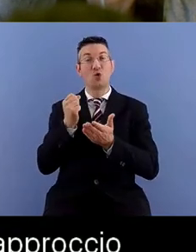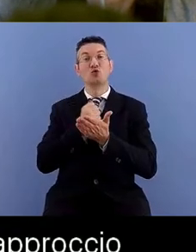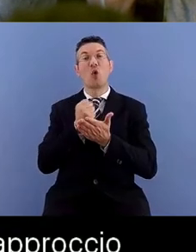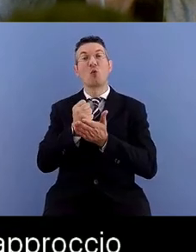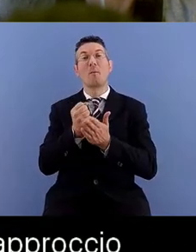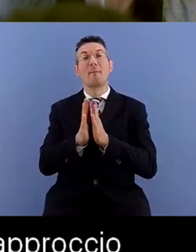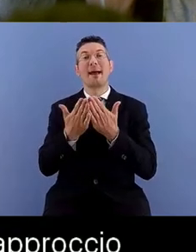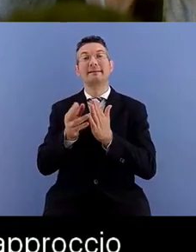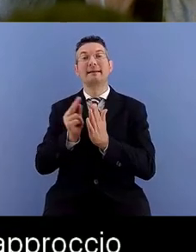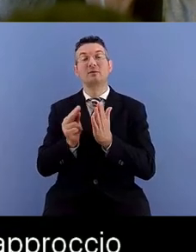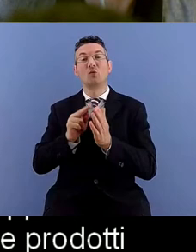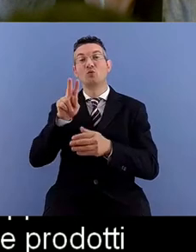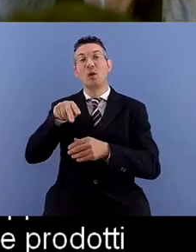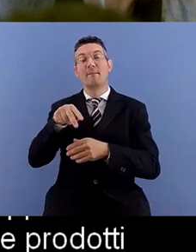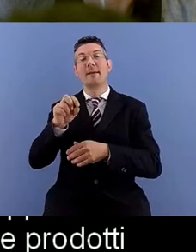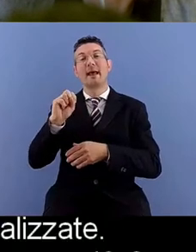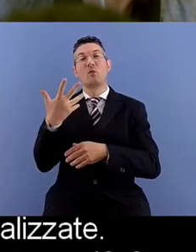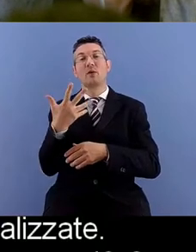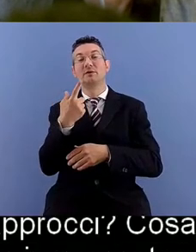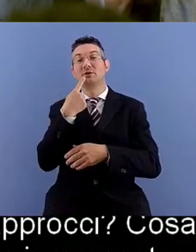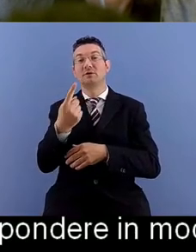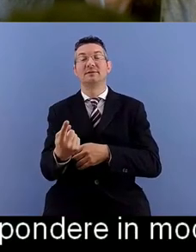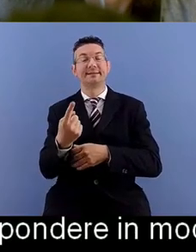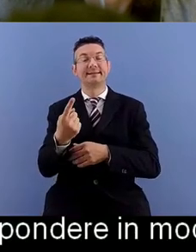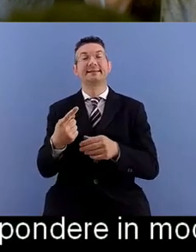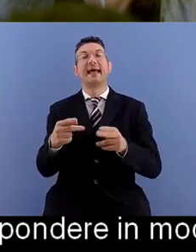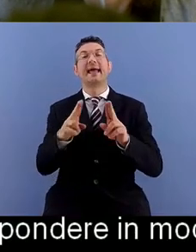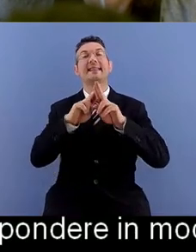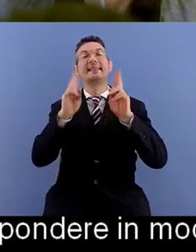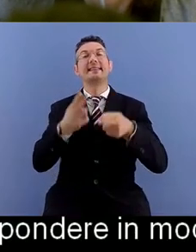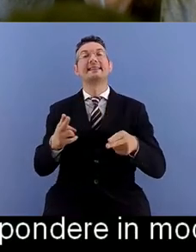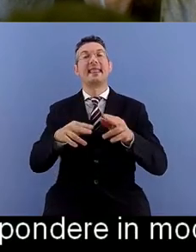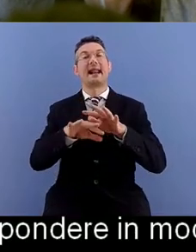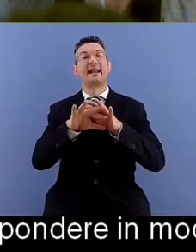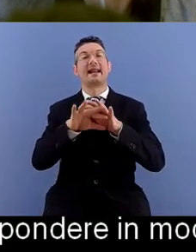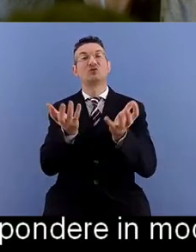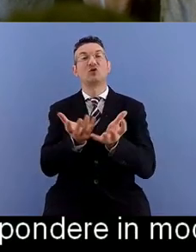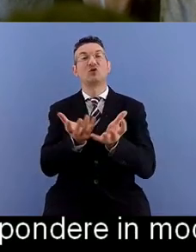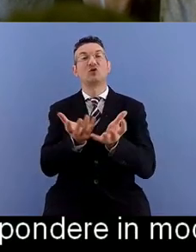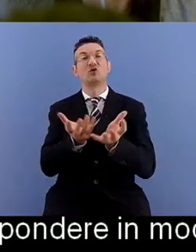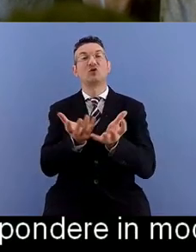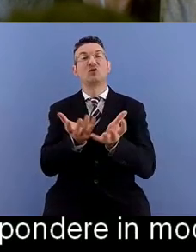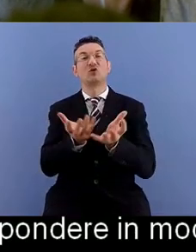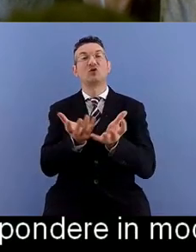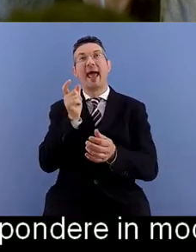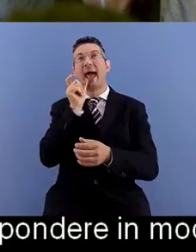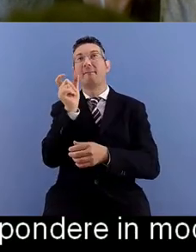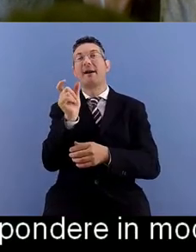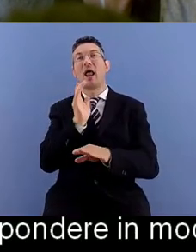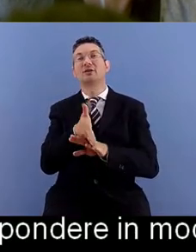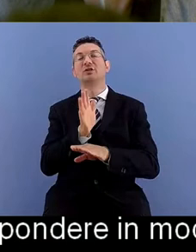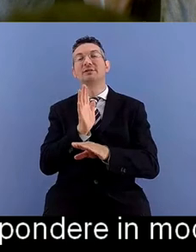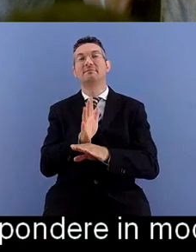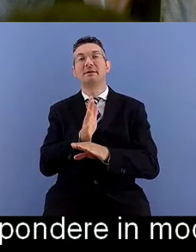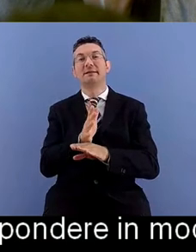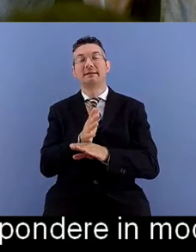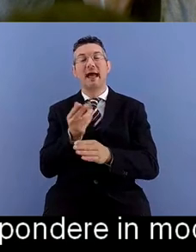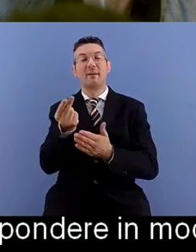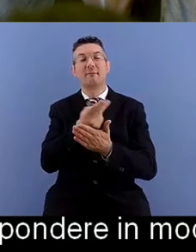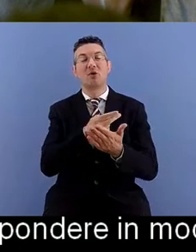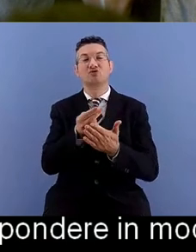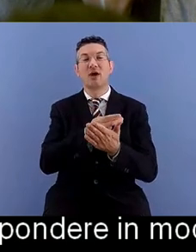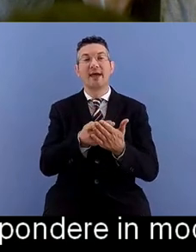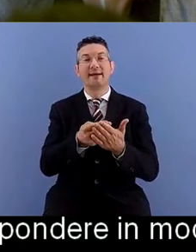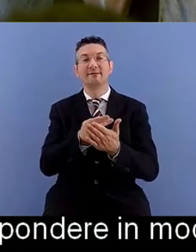poco consenso internazionale sull'uso del concetto di accessibilità nel progetto e questa cosa